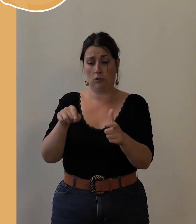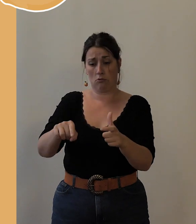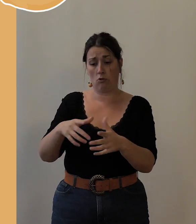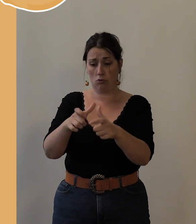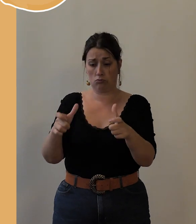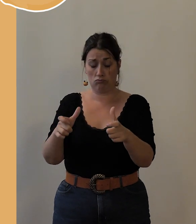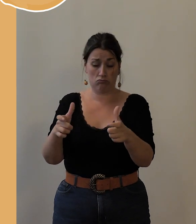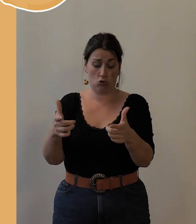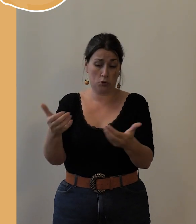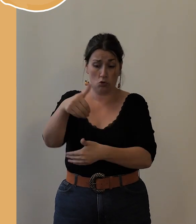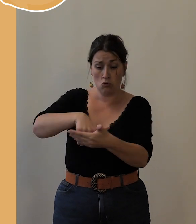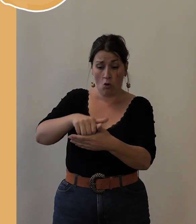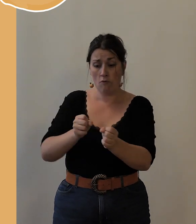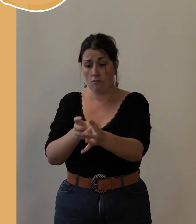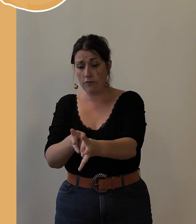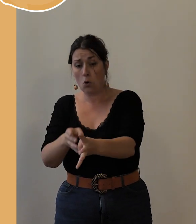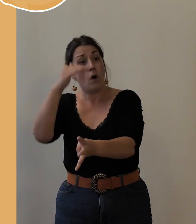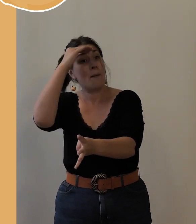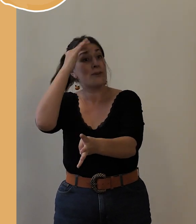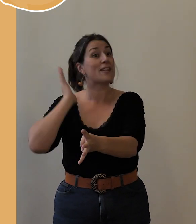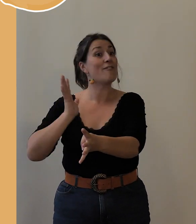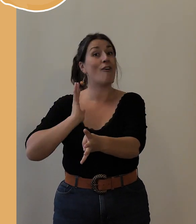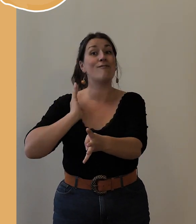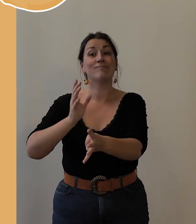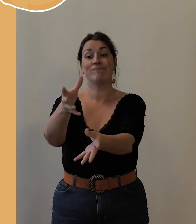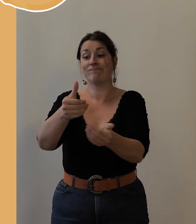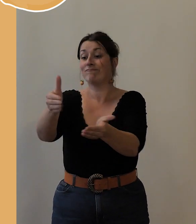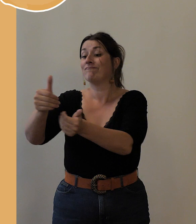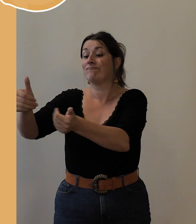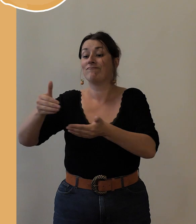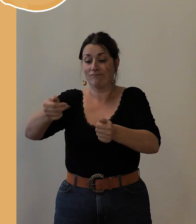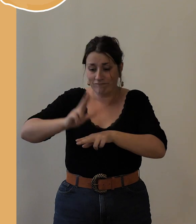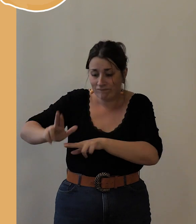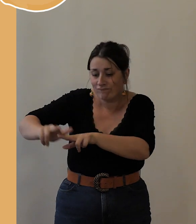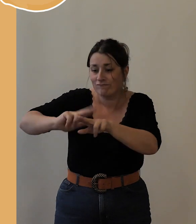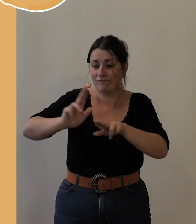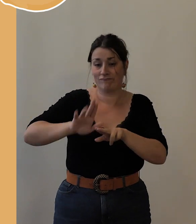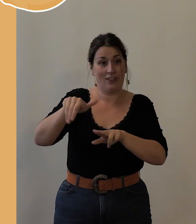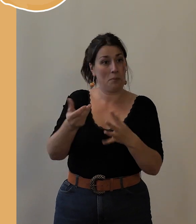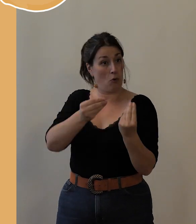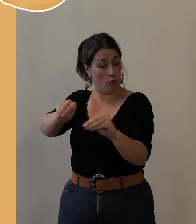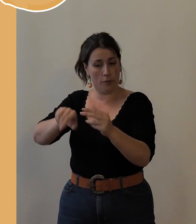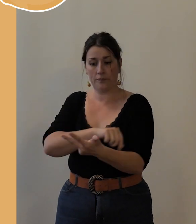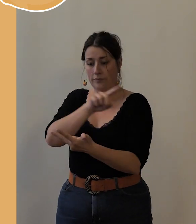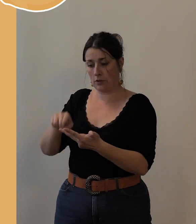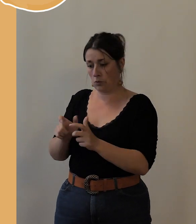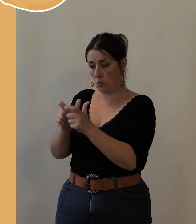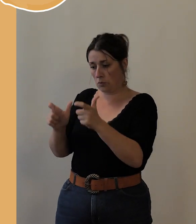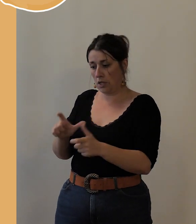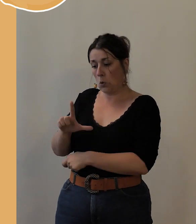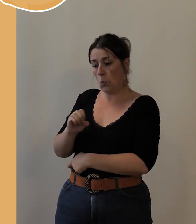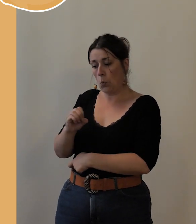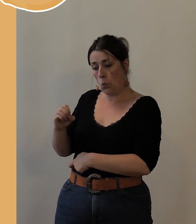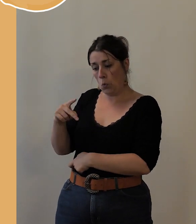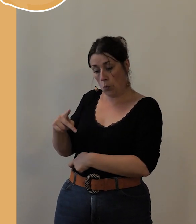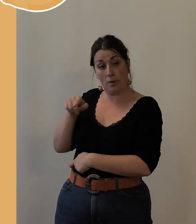réhabilite, reconditionne les vélos de la poste qui lui sont donnés et qui le remet sur le circuit du marché. Et puis, on a Véloupe, qui est un statut particulier,